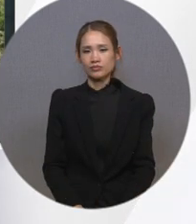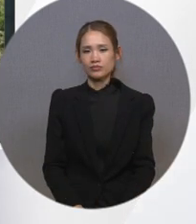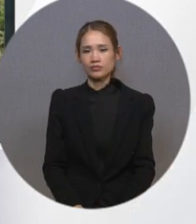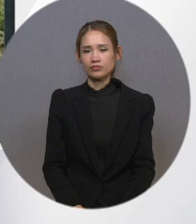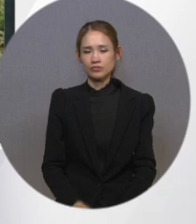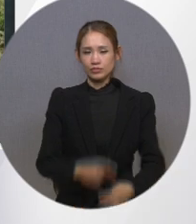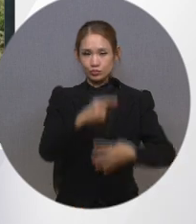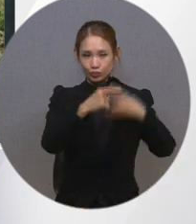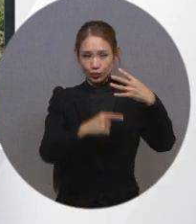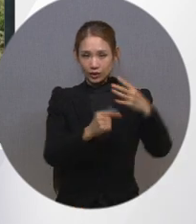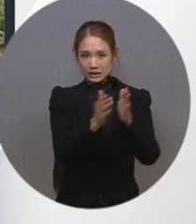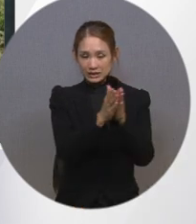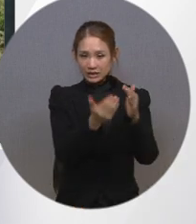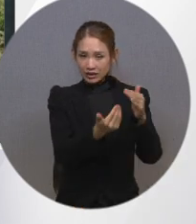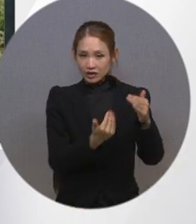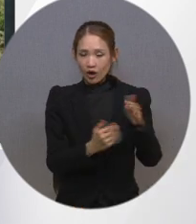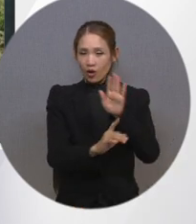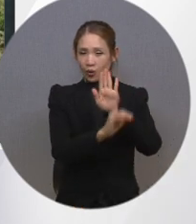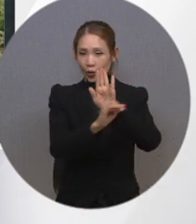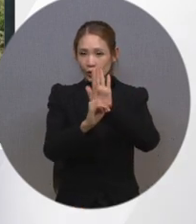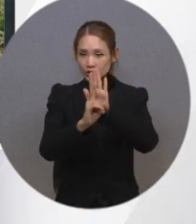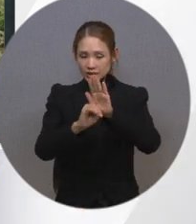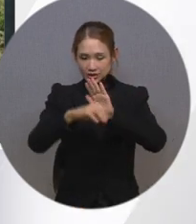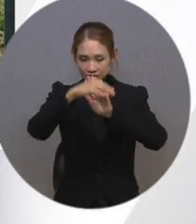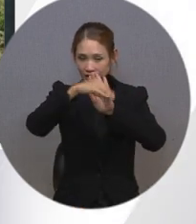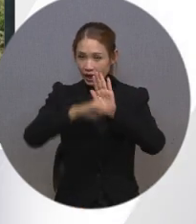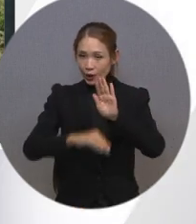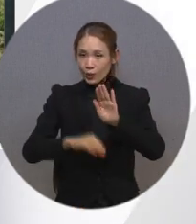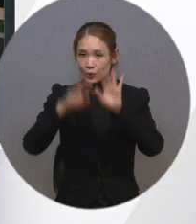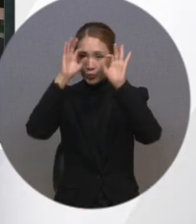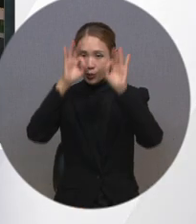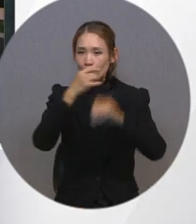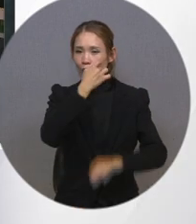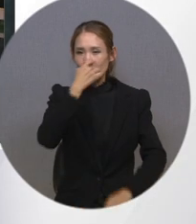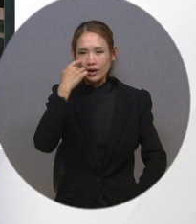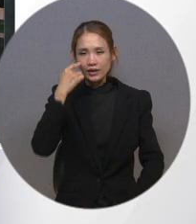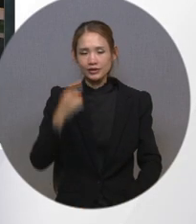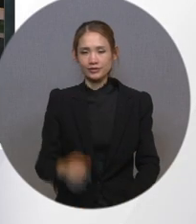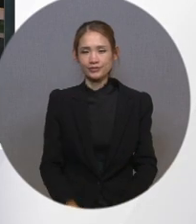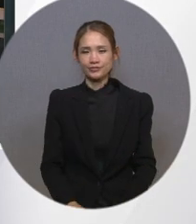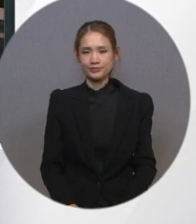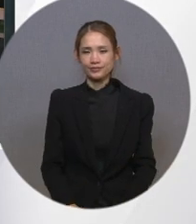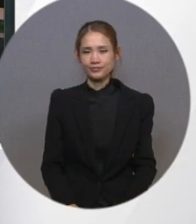프로그램 시작 전 고지 내용을 통해 장애인 방송 여부를 확인하실 수 있습니다.